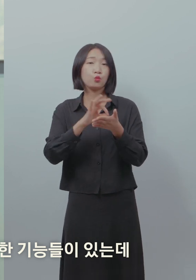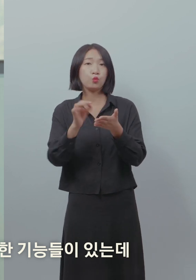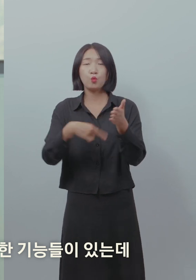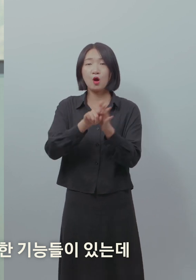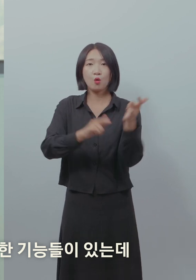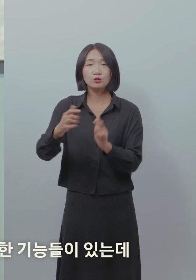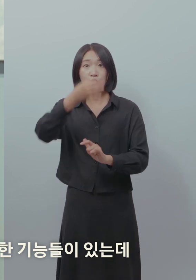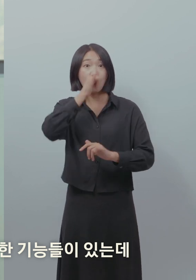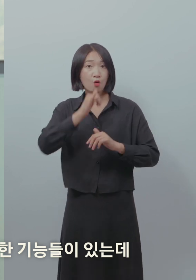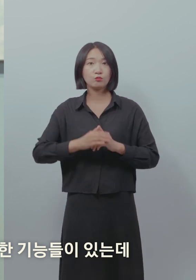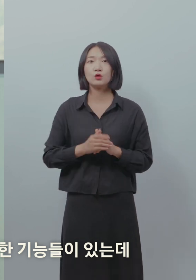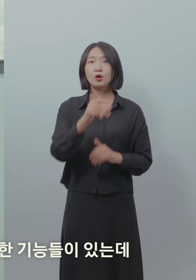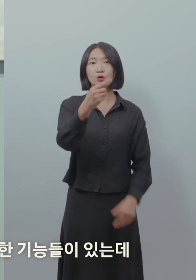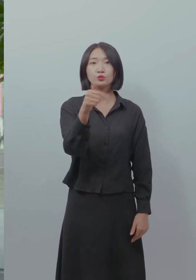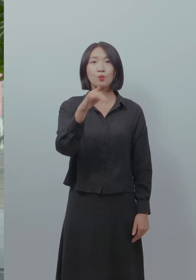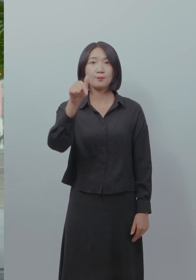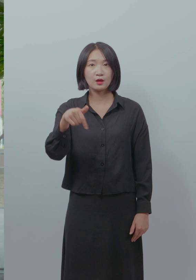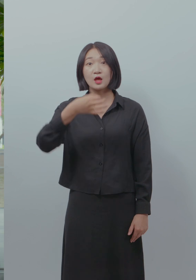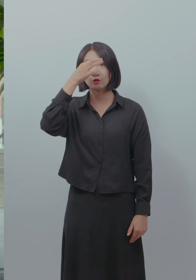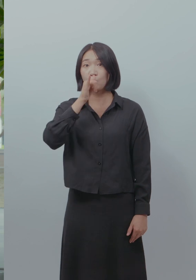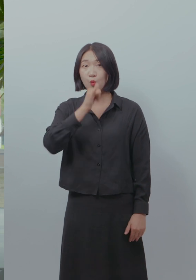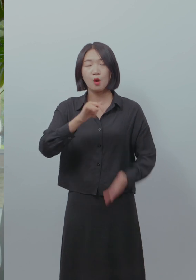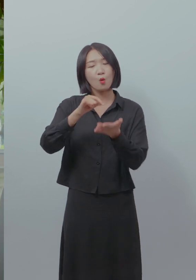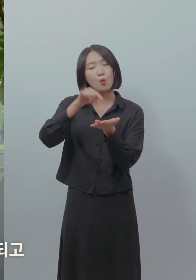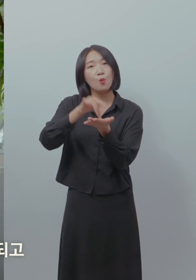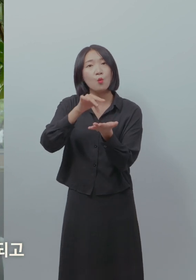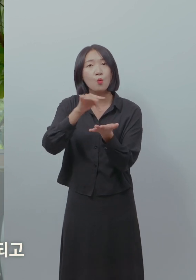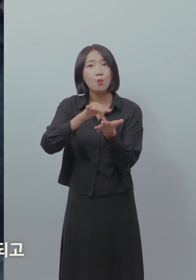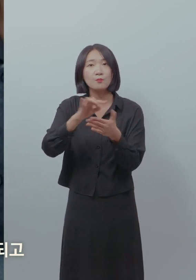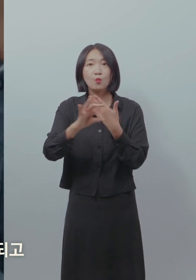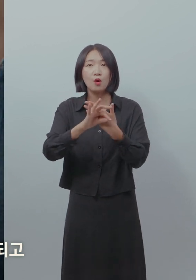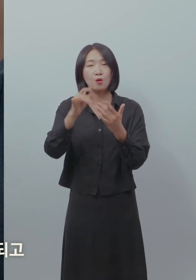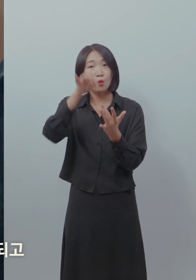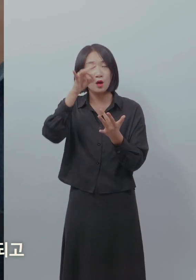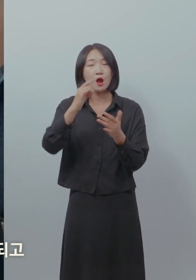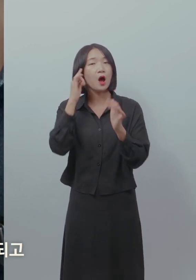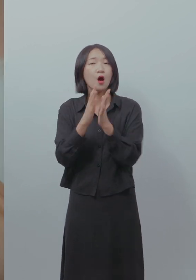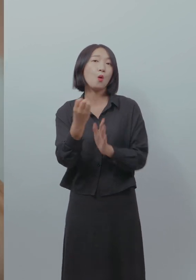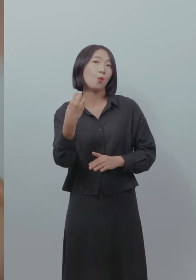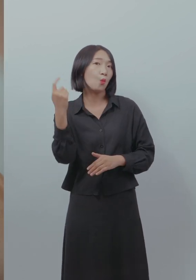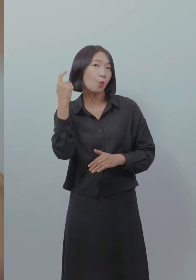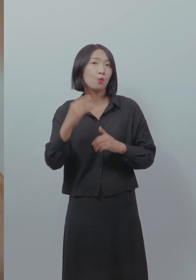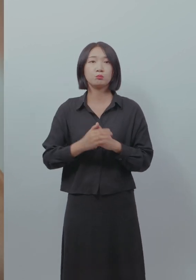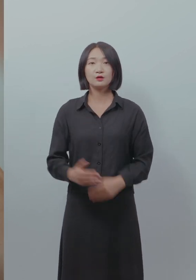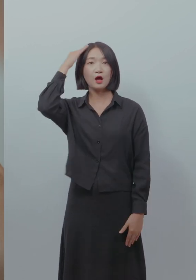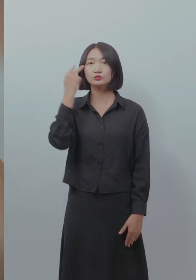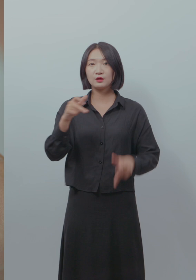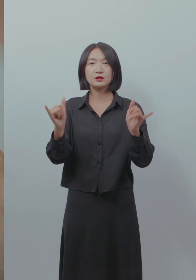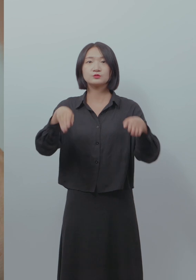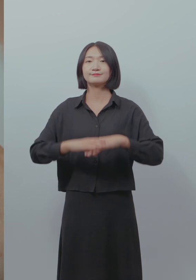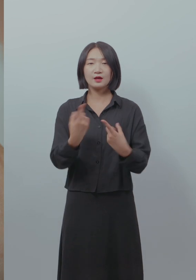단말을 쓸 수 있도록 하는 다양한 기능이 있는데 톡백이라는 기능이 있고 터치를 하게 되면 그 항목이 선택이 되고 읽어주는 기능입니다